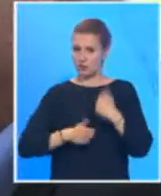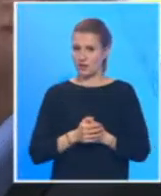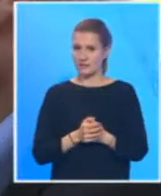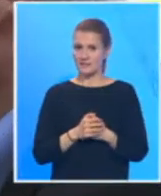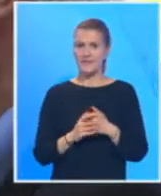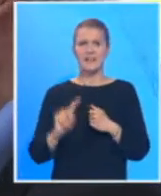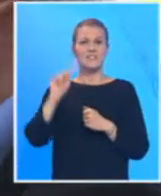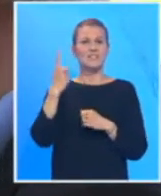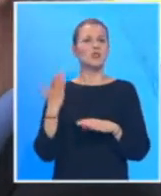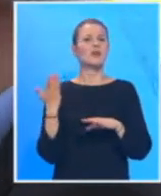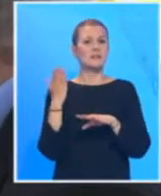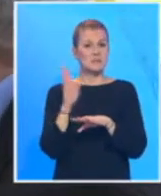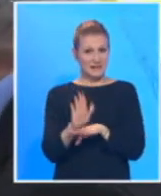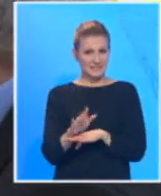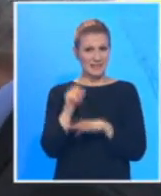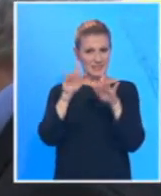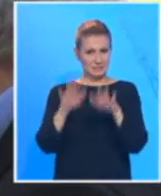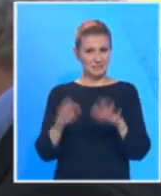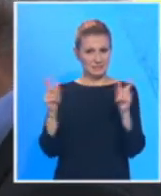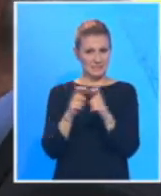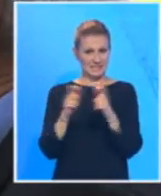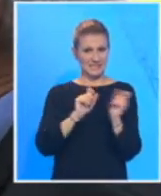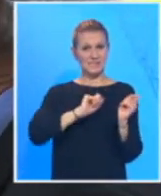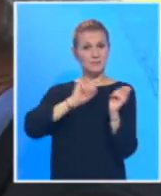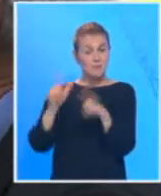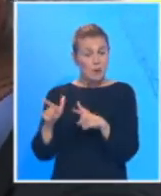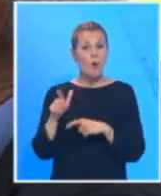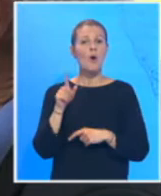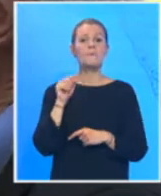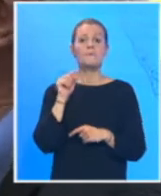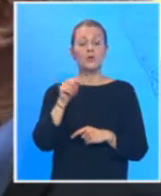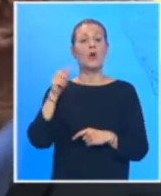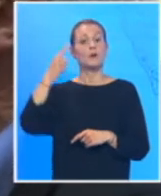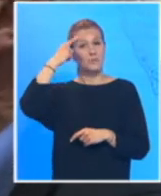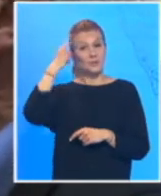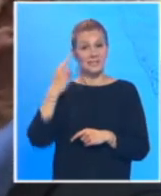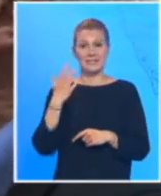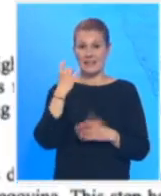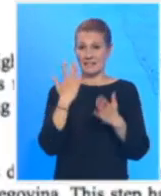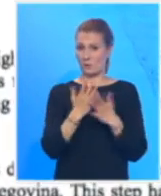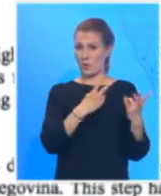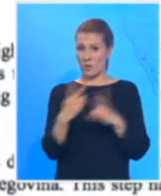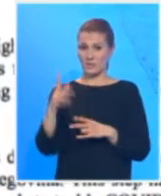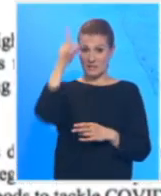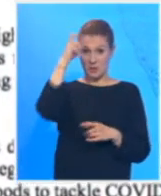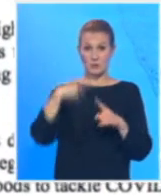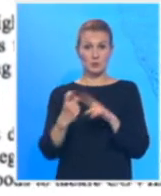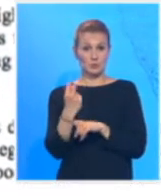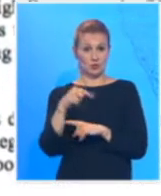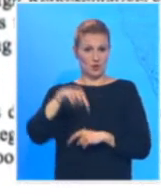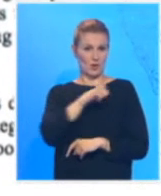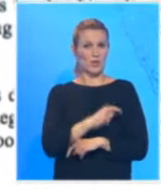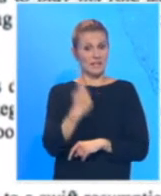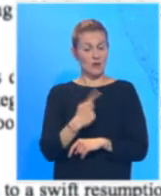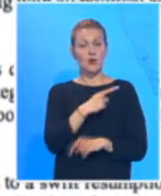predstavnik u uzvratnom pismu evropskoj poslanici iz grupacije Identitet i demokratija podsjeća da je tokom poseta Beogradu i Prištini u januaru ove godine